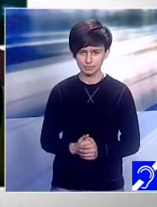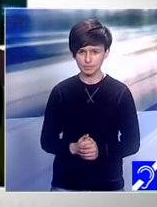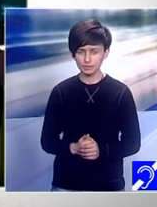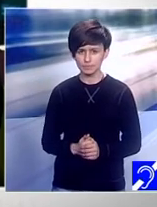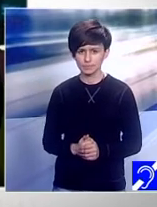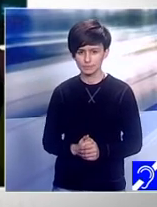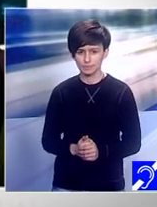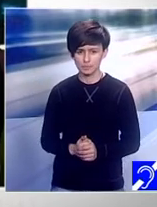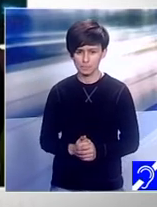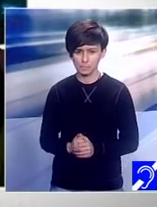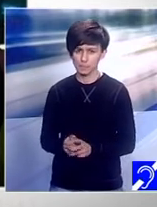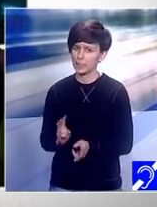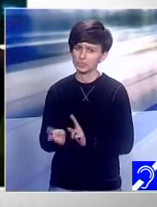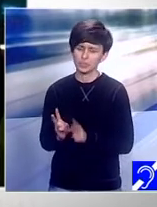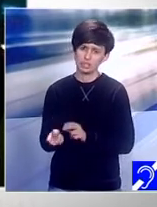într-o tine?